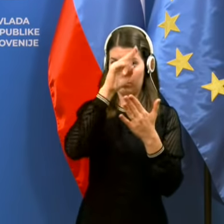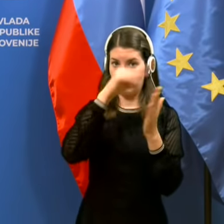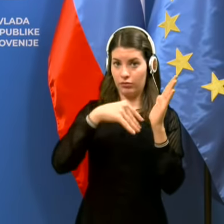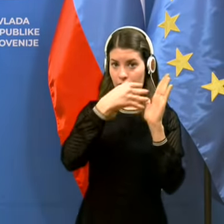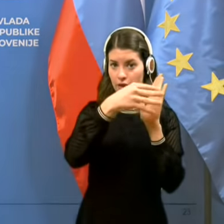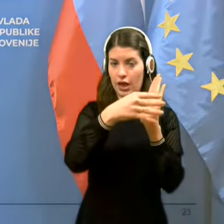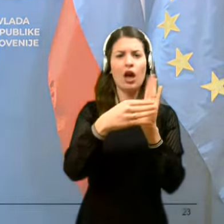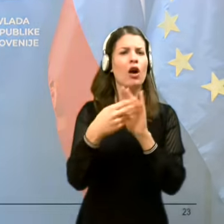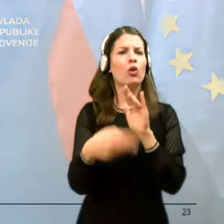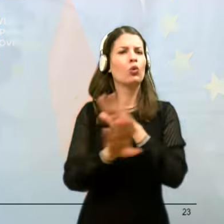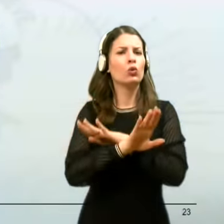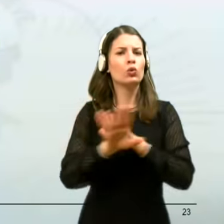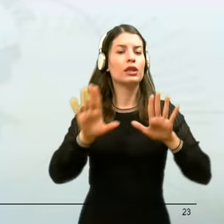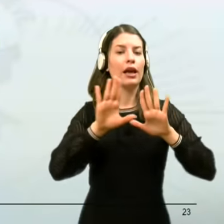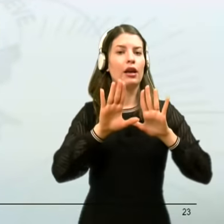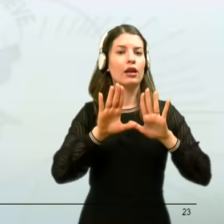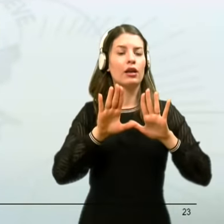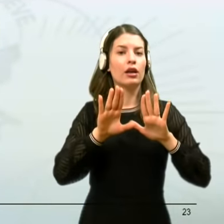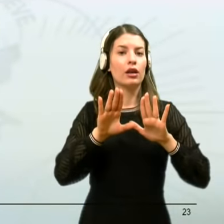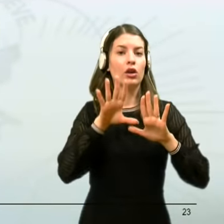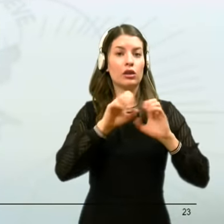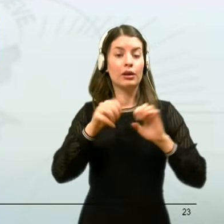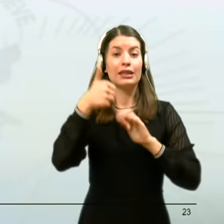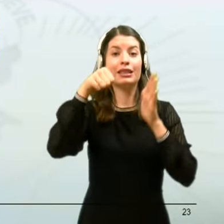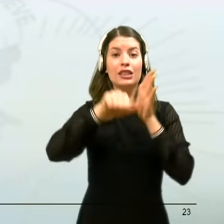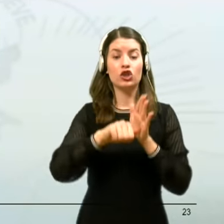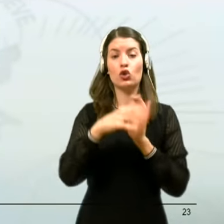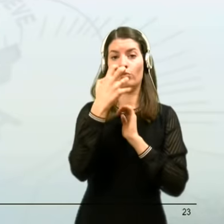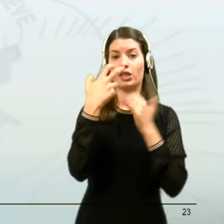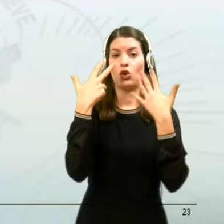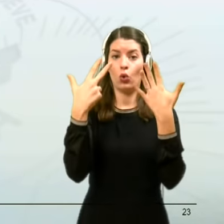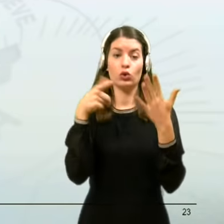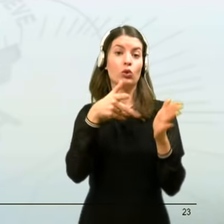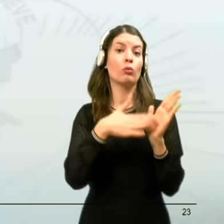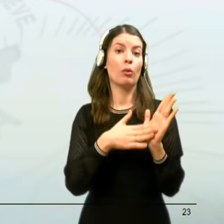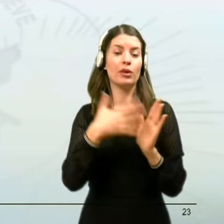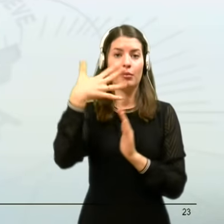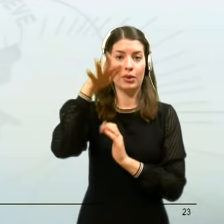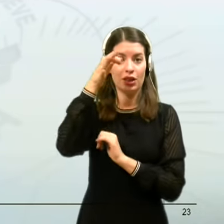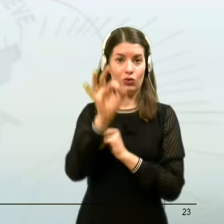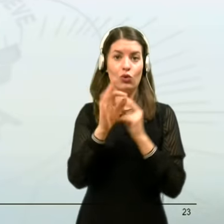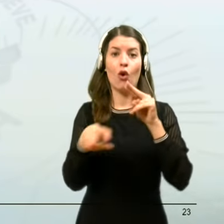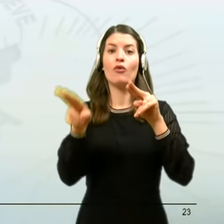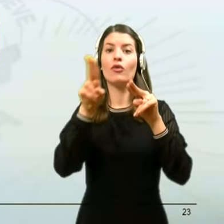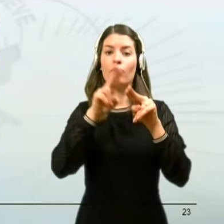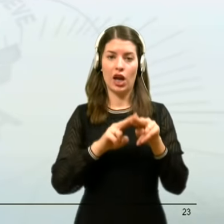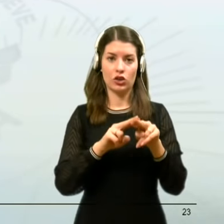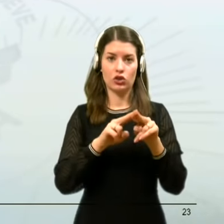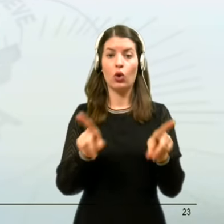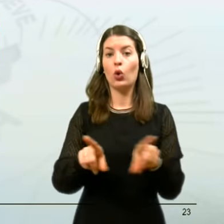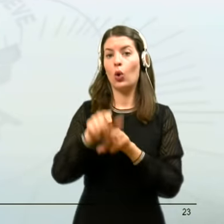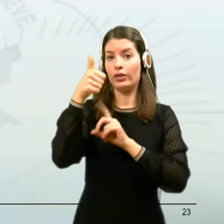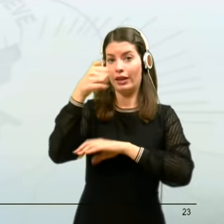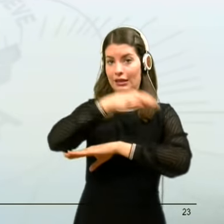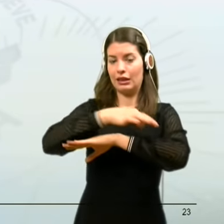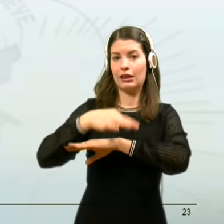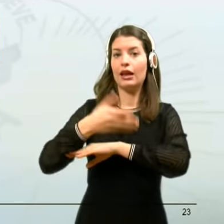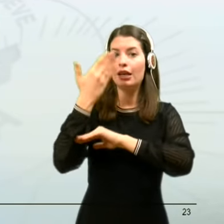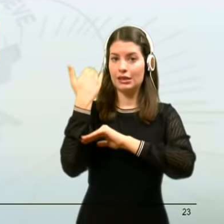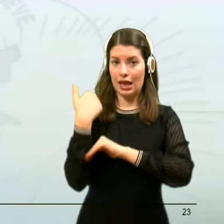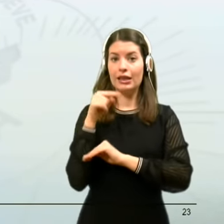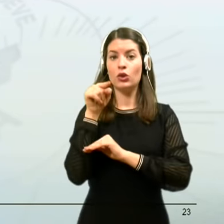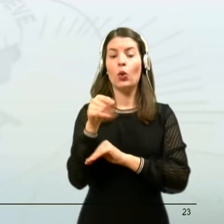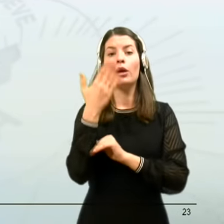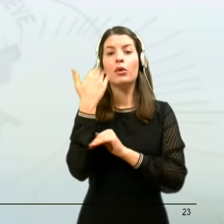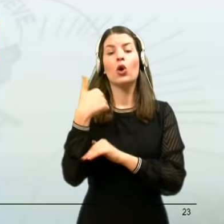teh smo izrekli 1508, kar je za slabih 15% več kot teden dni poprej, ko jih je bilo